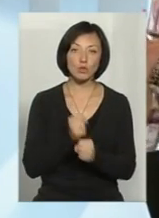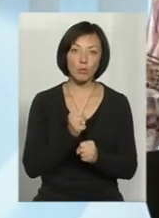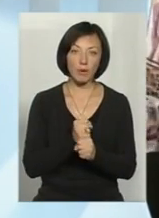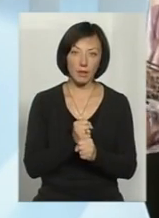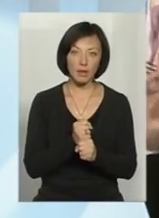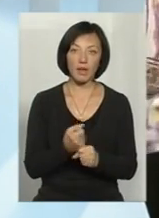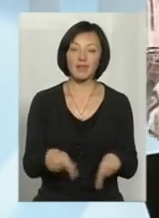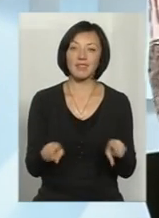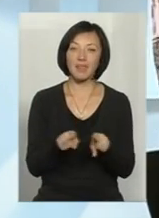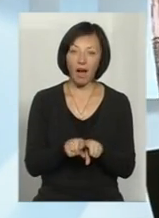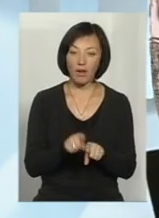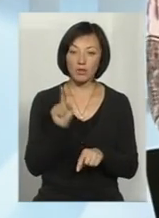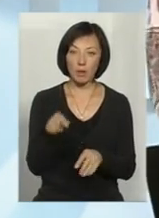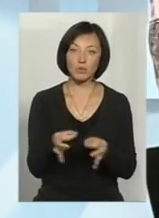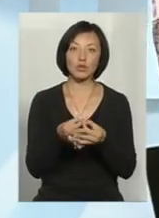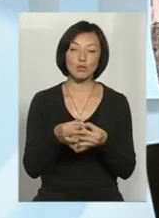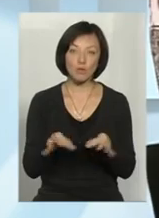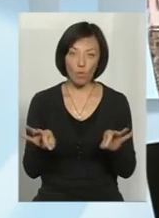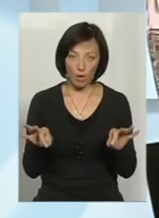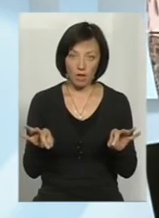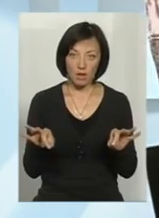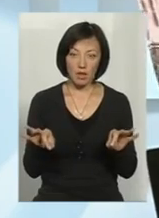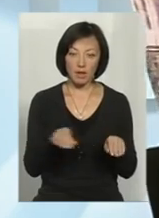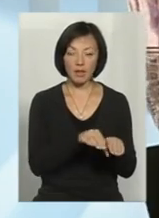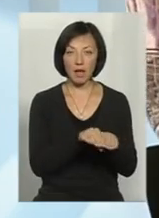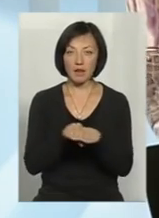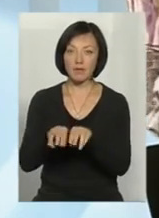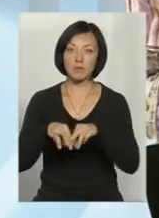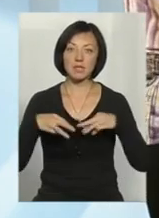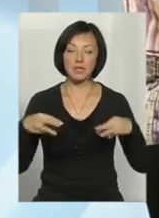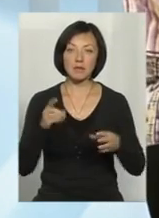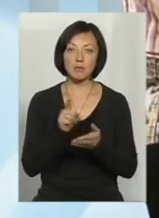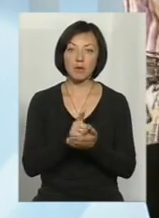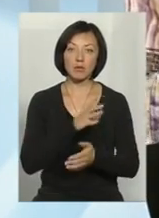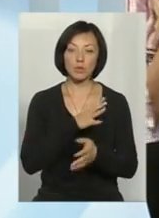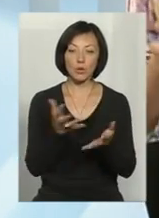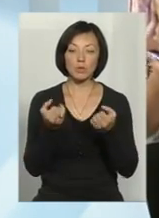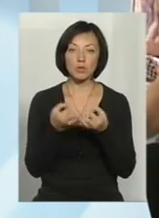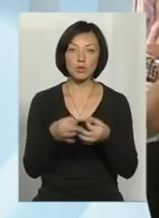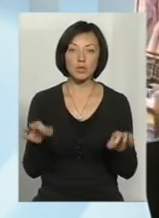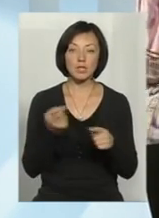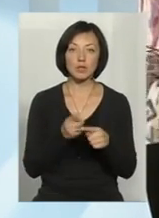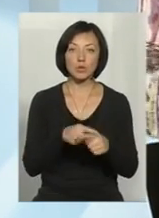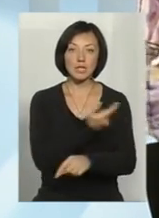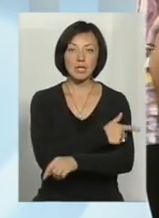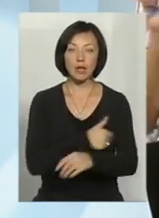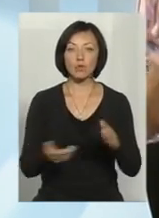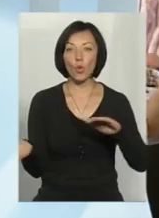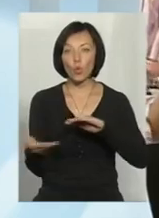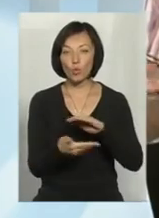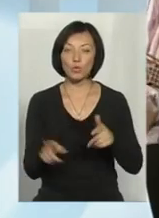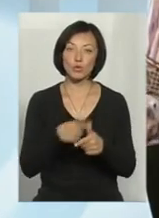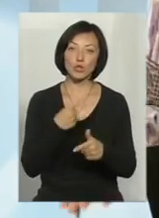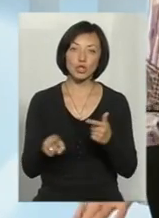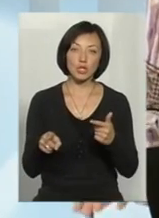так, аби там дозволили, я розумію, на рівні міністерства має бути отриманий дозвіл на ту санітарну рубку, чи